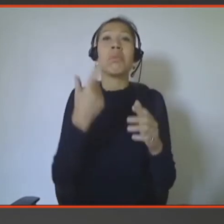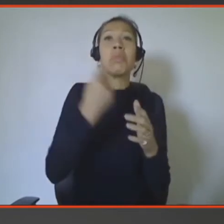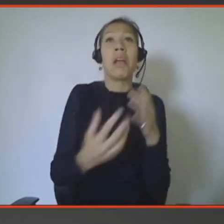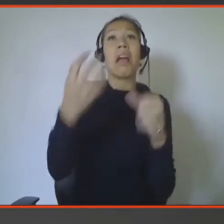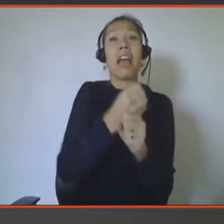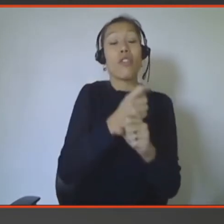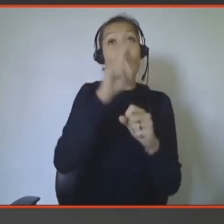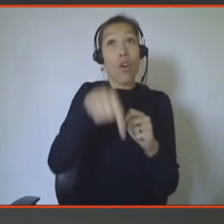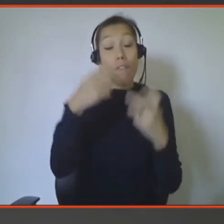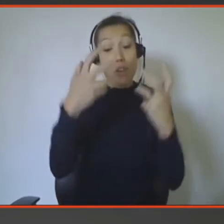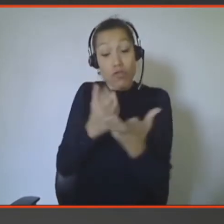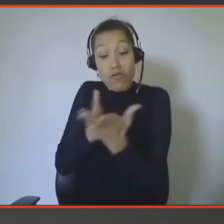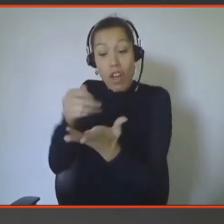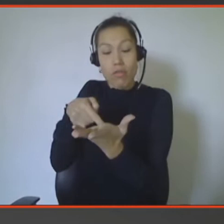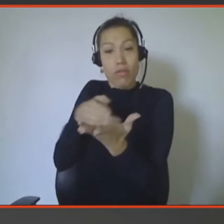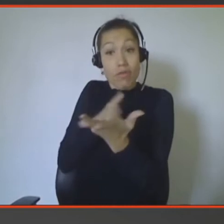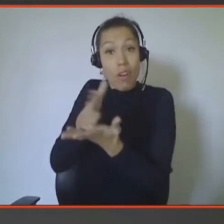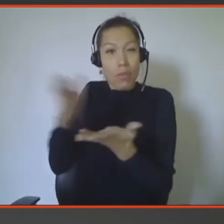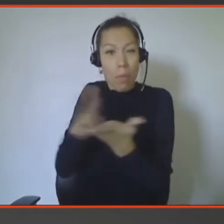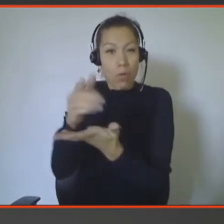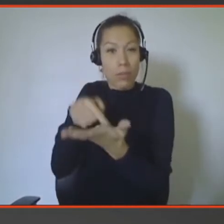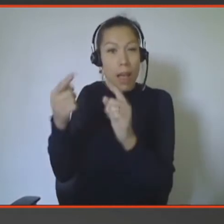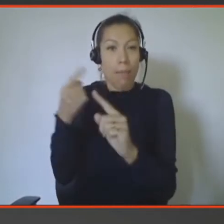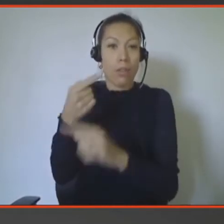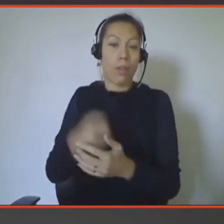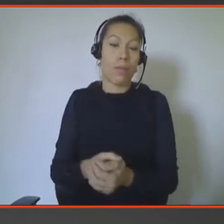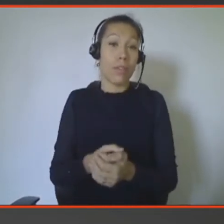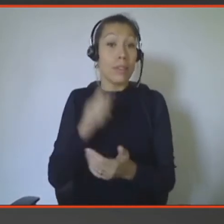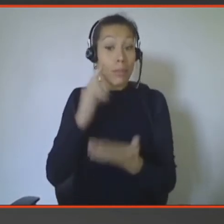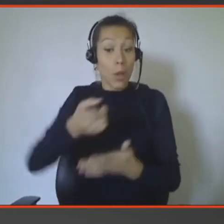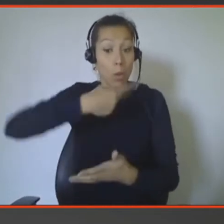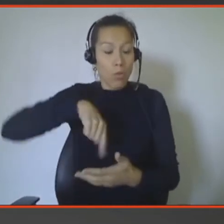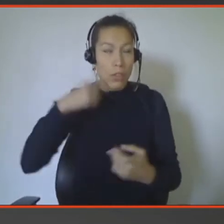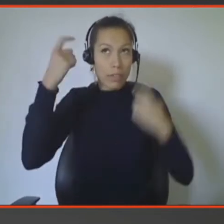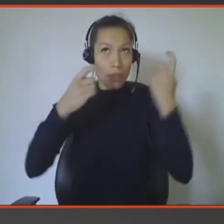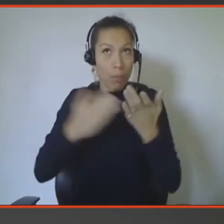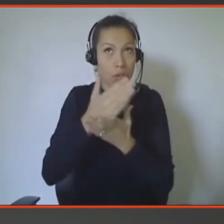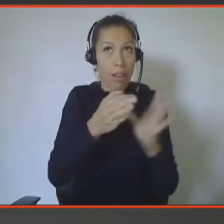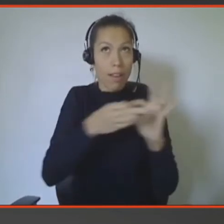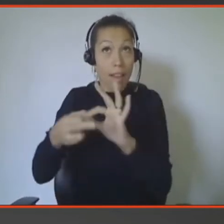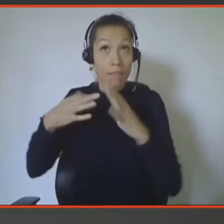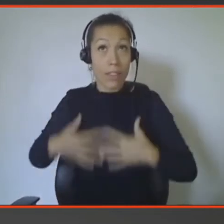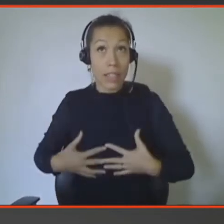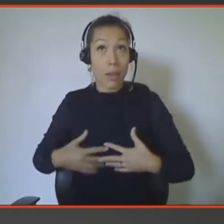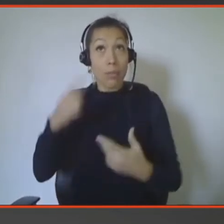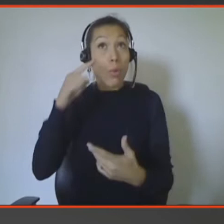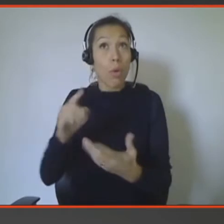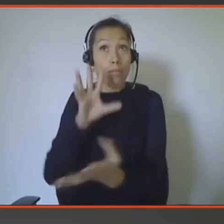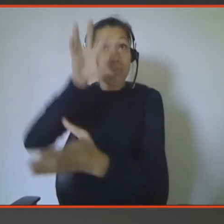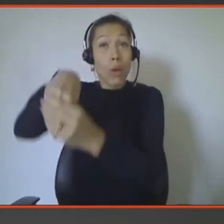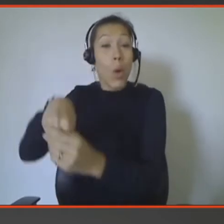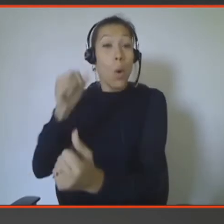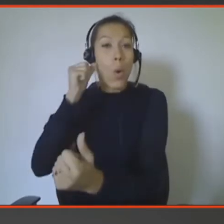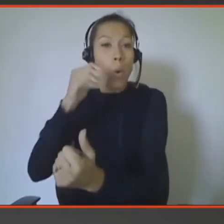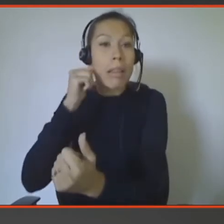Et en fait, les trois quarts de nos projets sont des projets qui explorent plutôt l'aspect physique comme des choses qui vont s'ancrer dans le quotidien, comme des choses qui vont avoir des attachements émotionnels